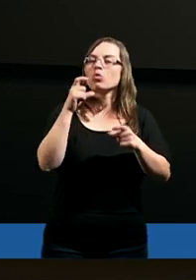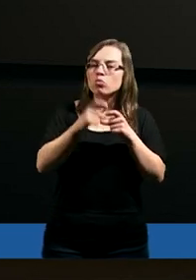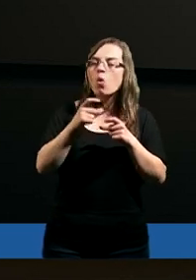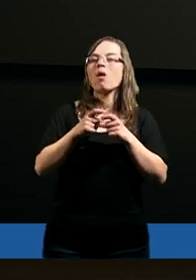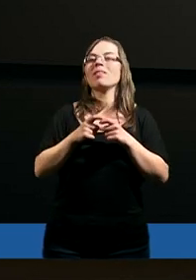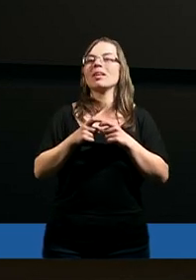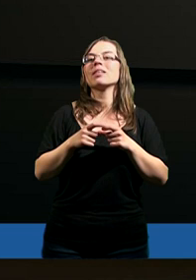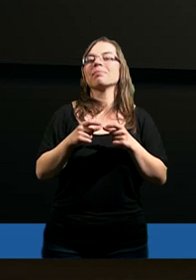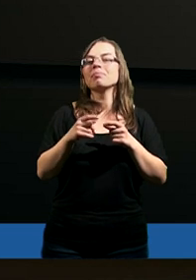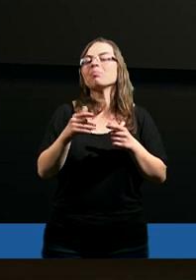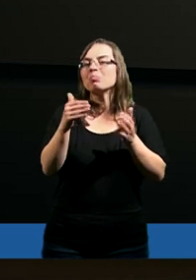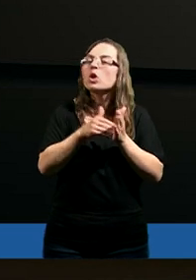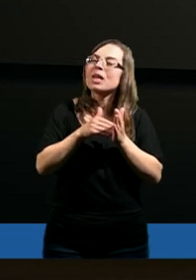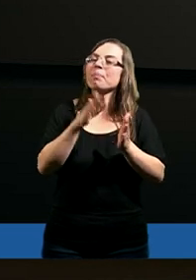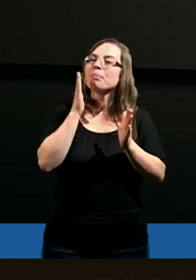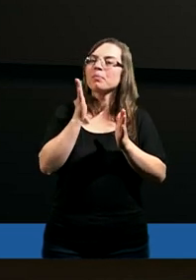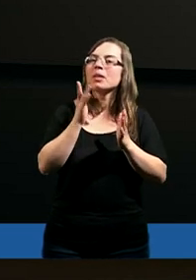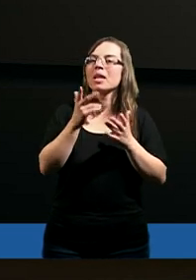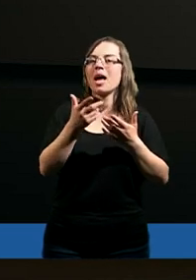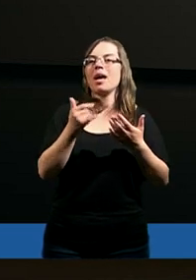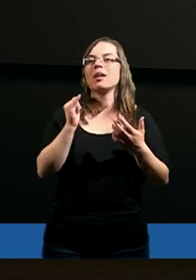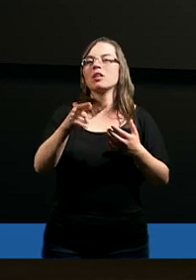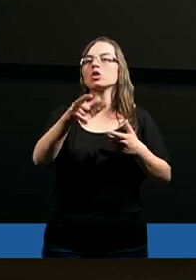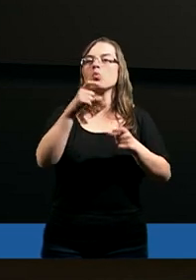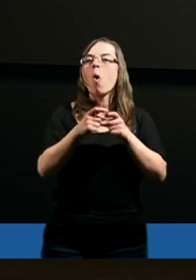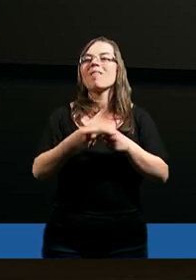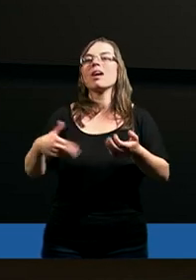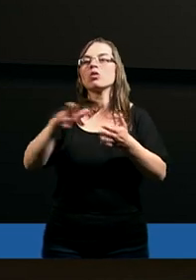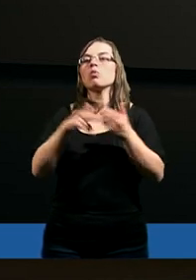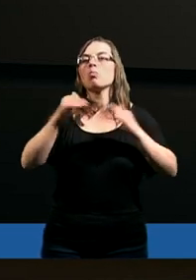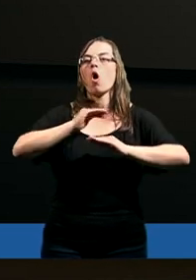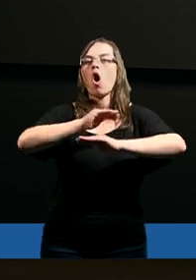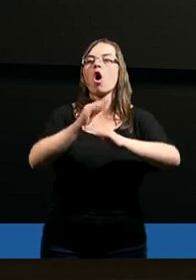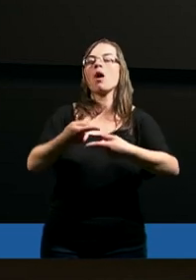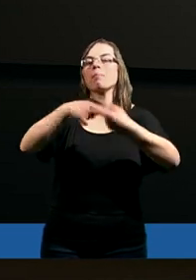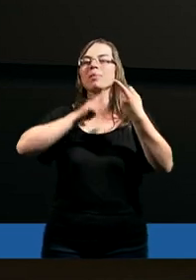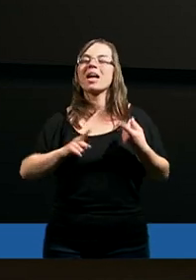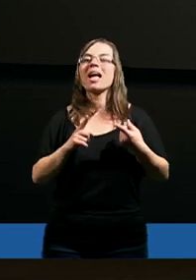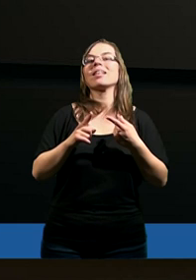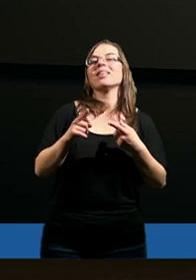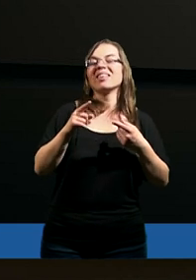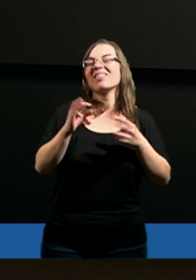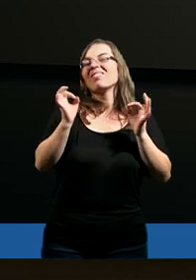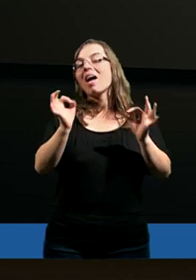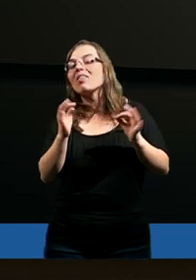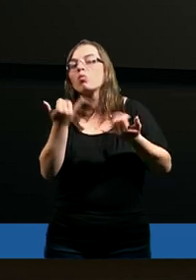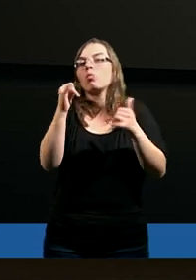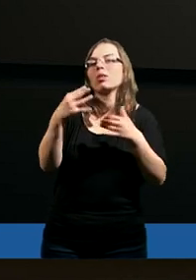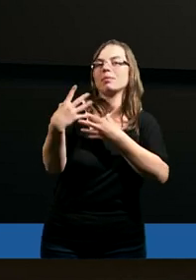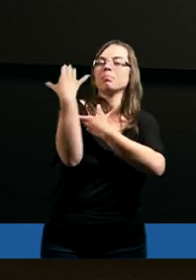ale są też słowa przestrogi. Są słowa, które mogą nas też ochronić przed ewentualnymi